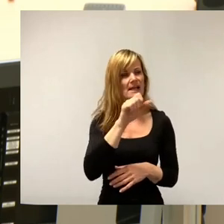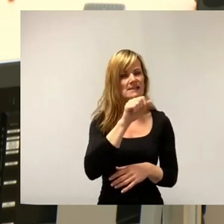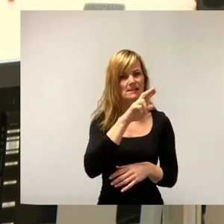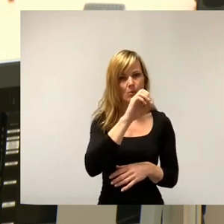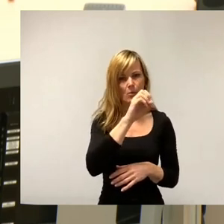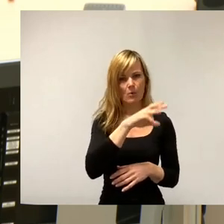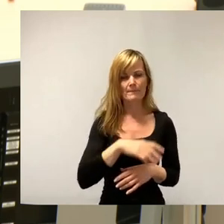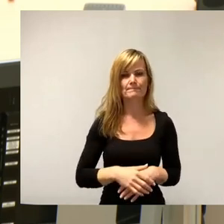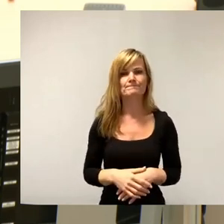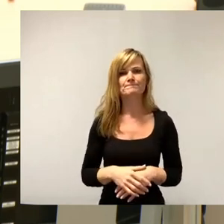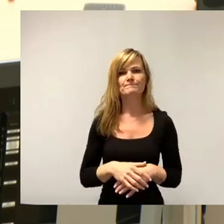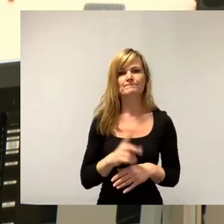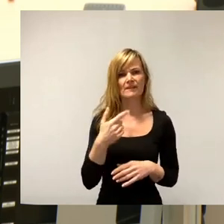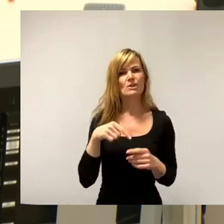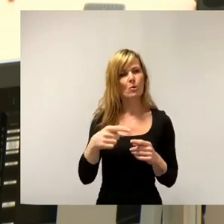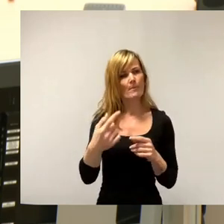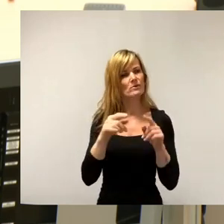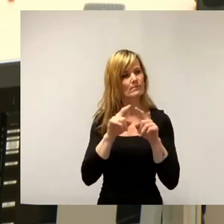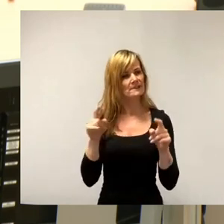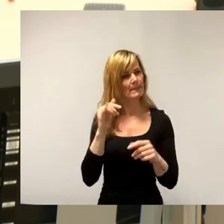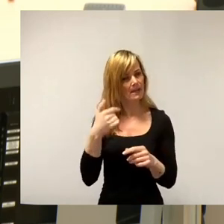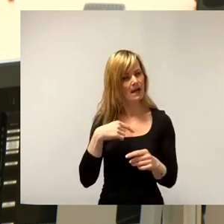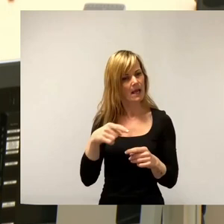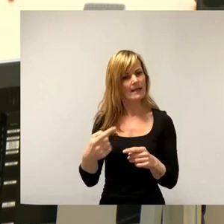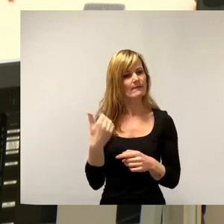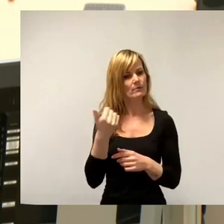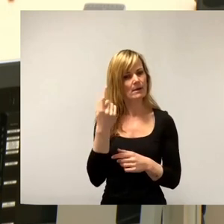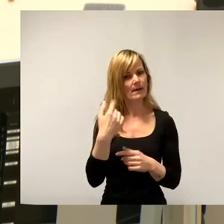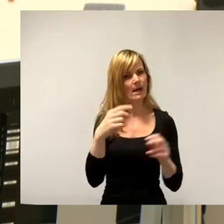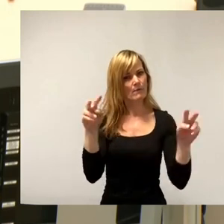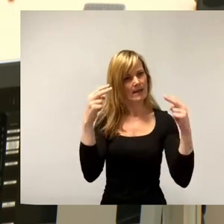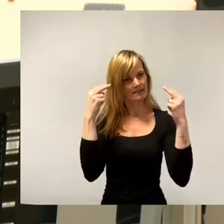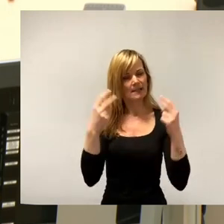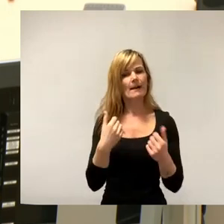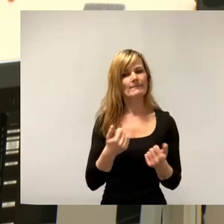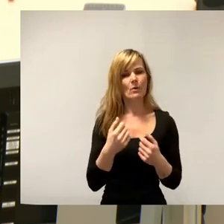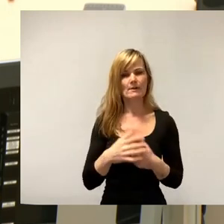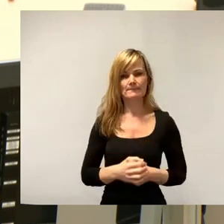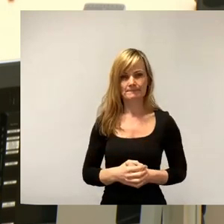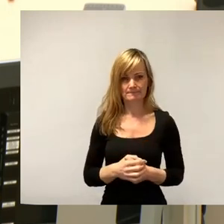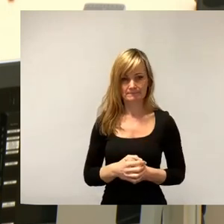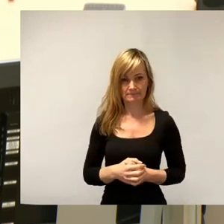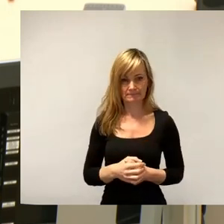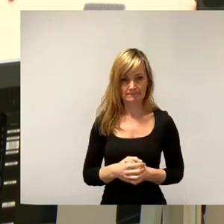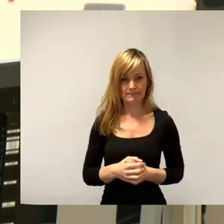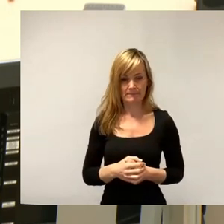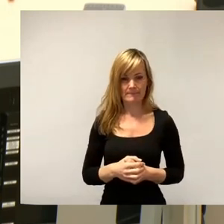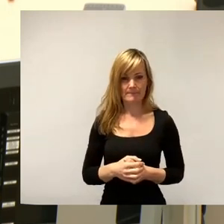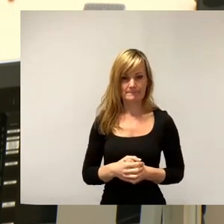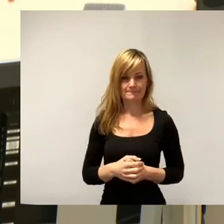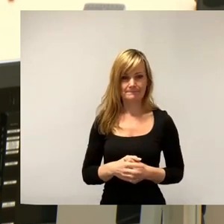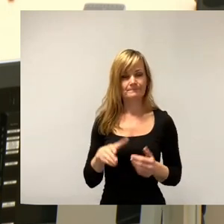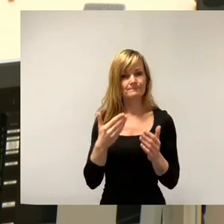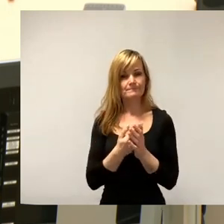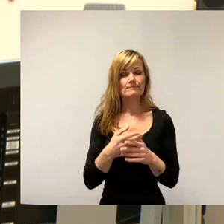dort, ich komme zum Thema, wunderbar, ich habe Ihre Aufmerksamkeit, ich finde das toll. Dieser Antrag hat im Ausschuss für